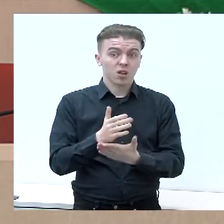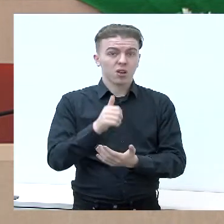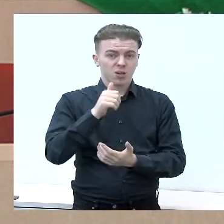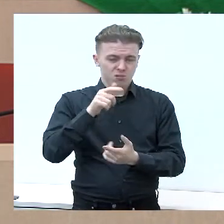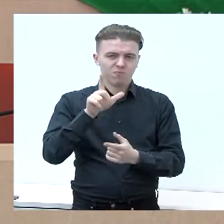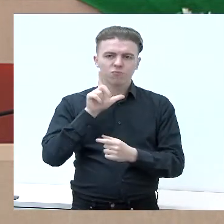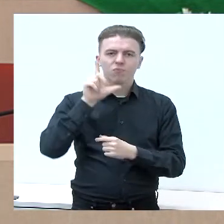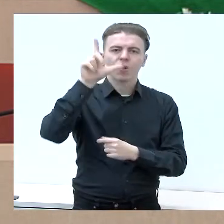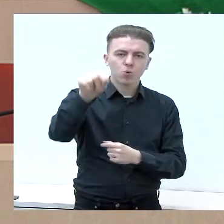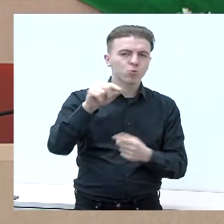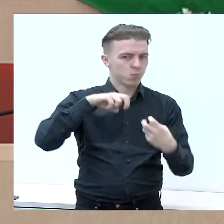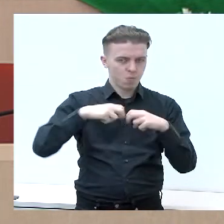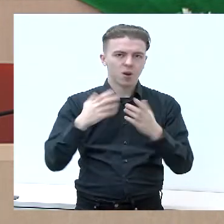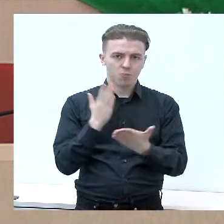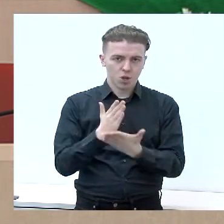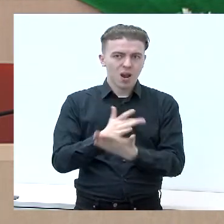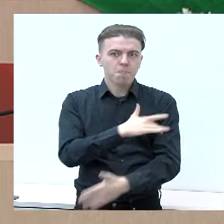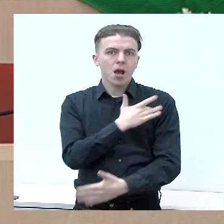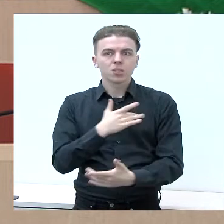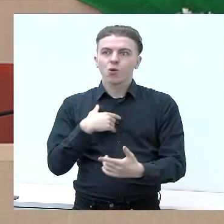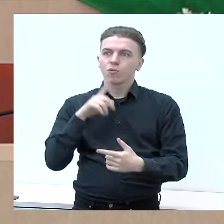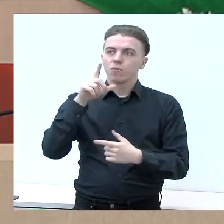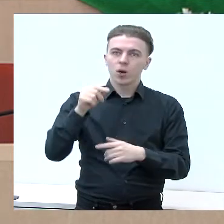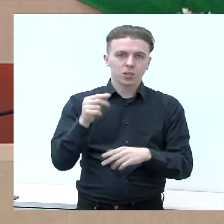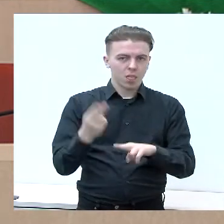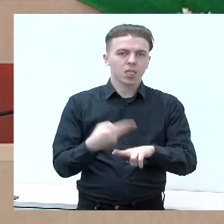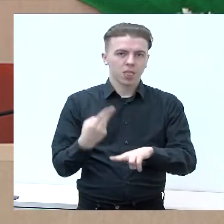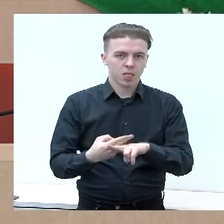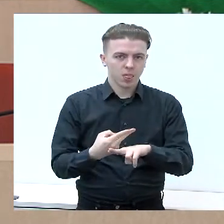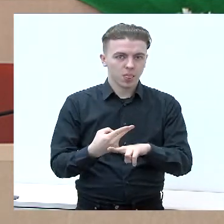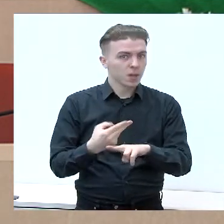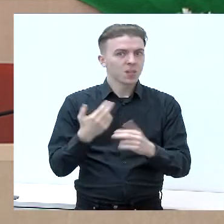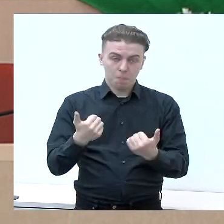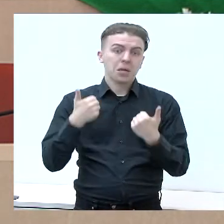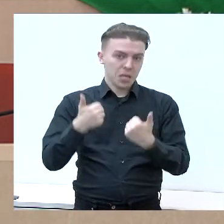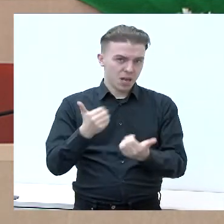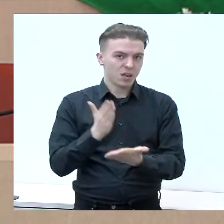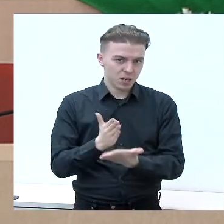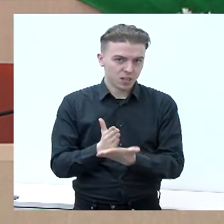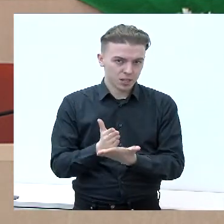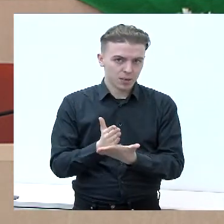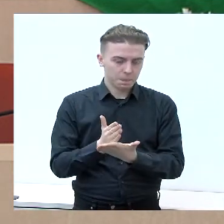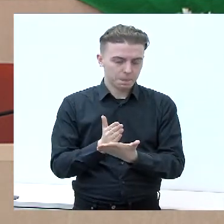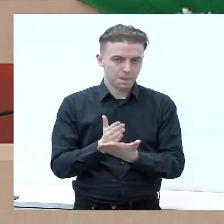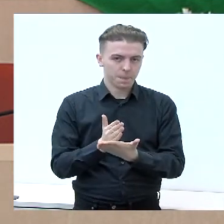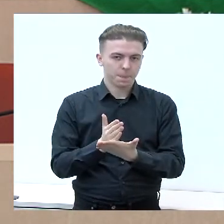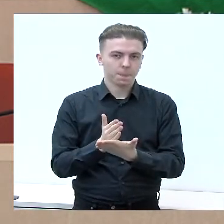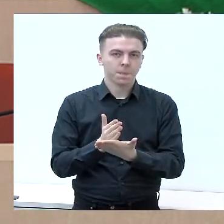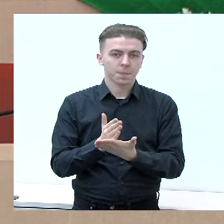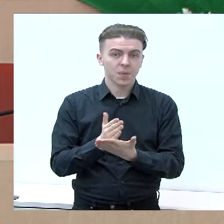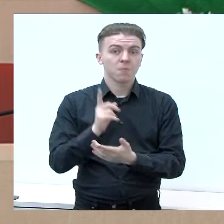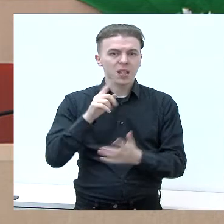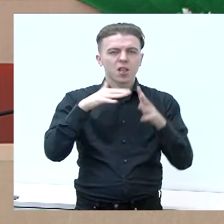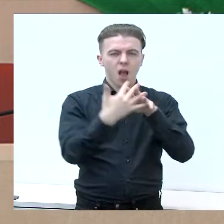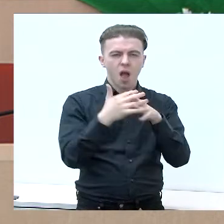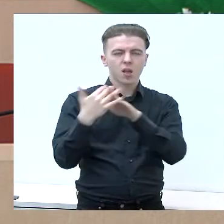problema ir paslaugų pasiekiamamas miesto gyventojams yra pakankamai gerai užtikrinamas, tačiau kai kurių kaimų gyventojai mūsų